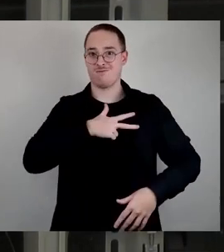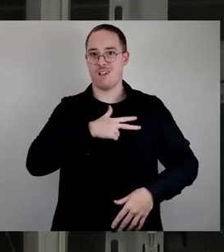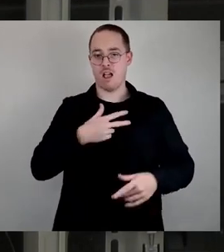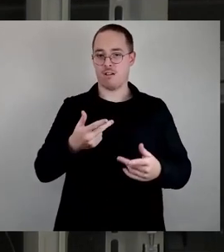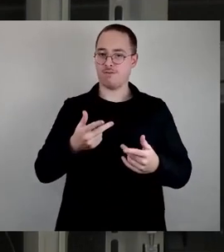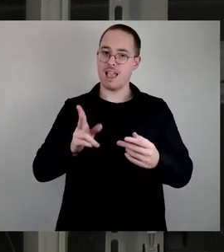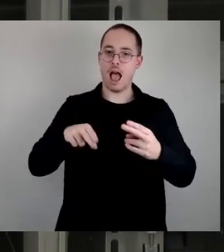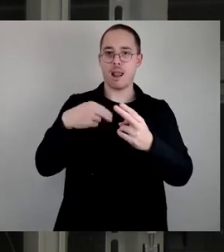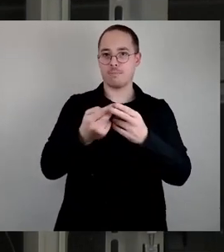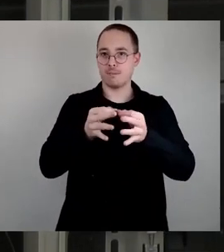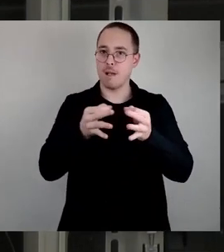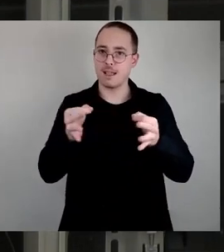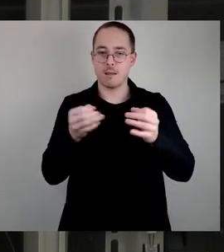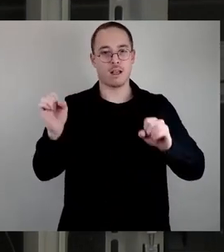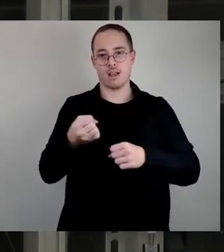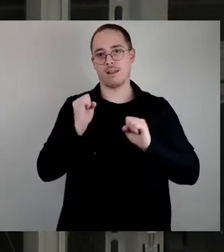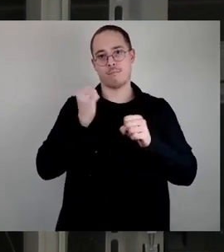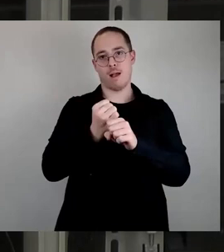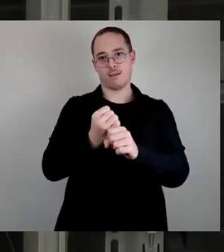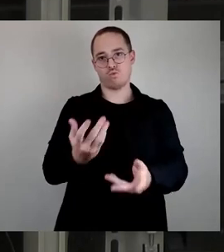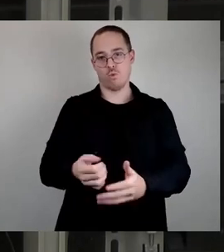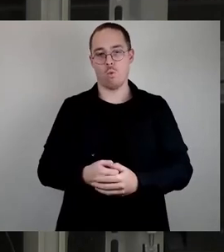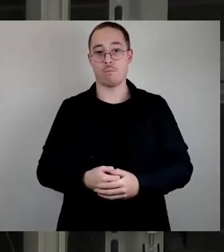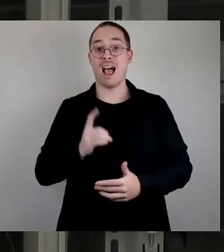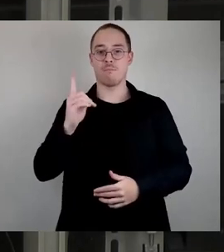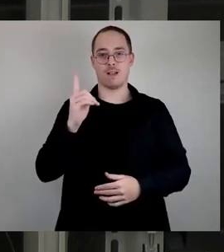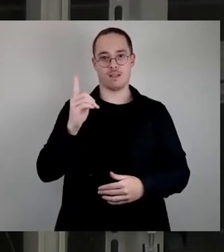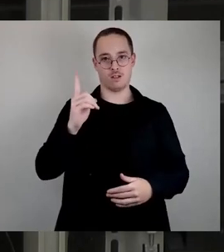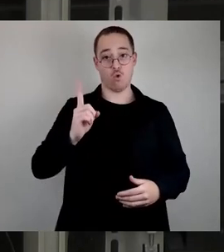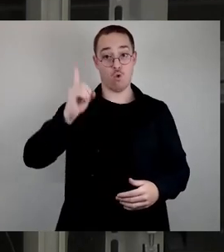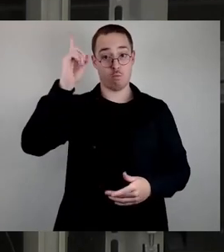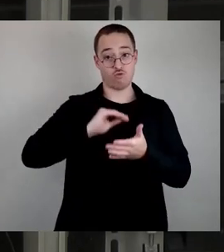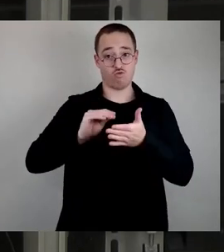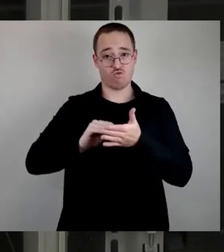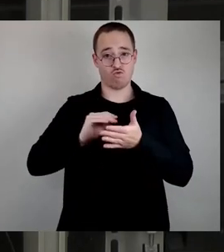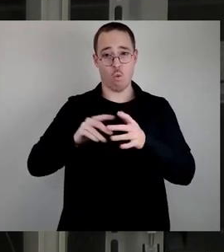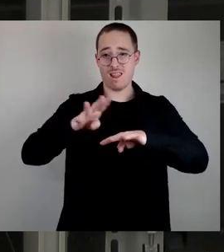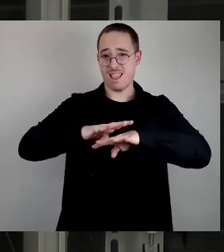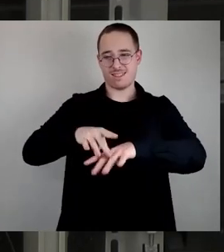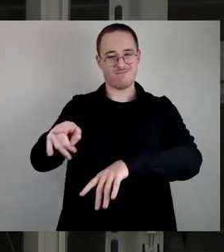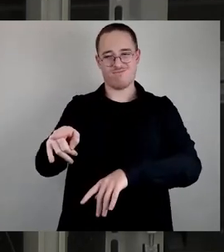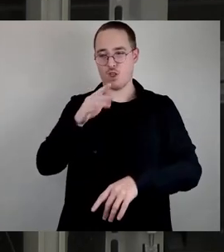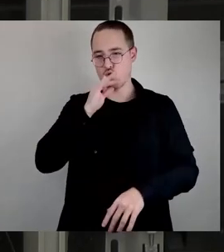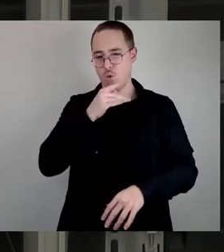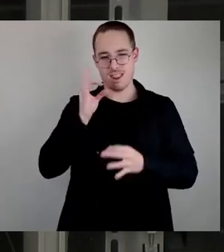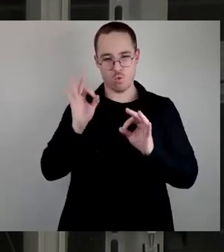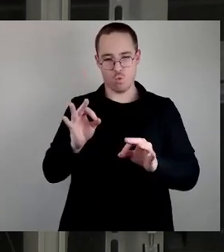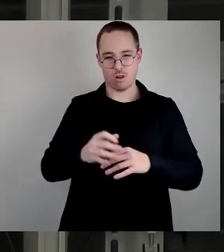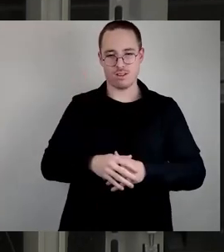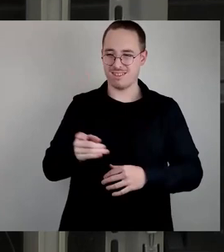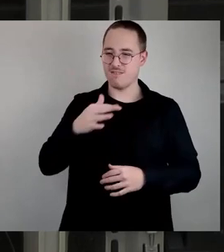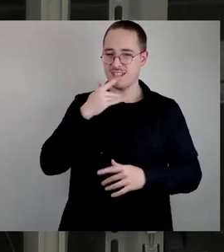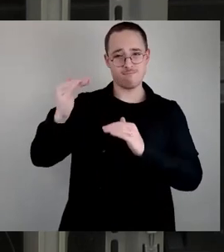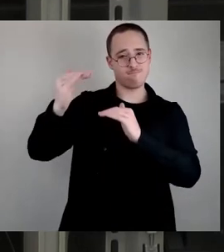Oberschulplätzen sieht es leider immer noch nicht so aus, wie die Tatsache vorhanden ist. Und dort gibt es einfach Luft nach oben.